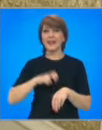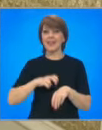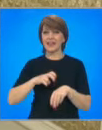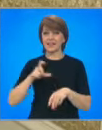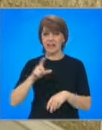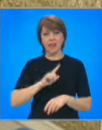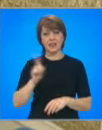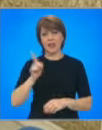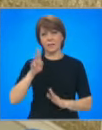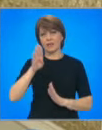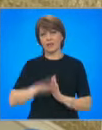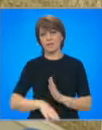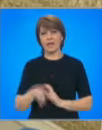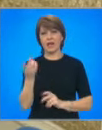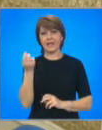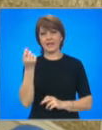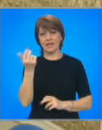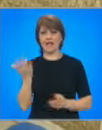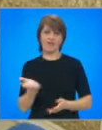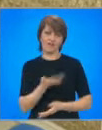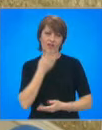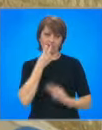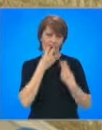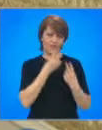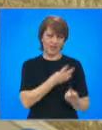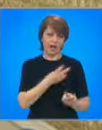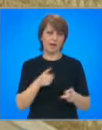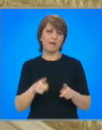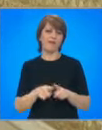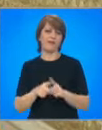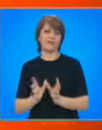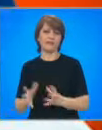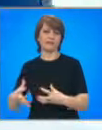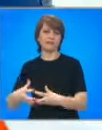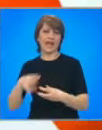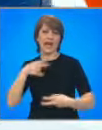цената. Това го видяхме вече с сектора на ресторанте острите.